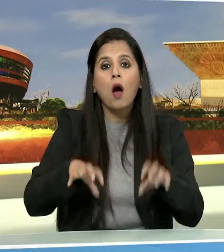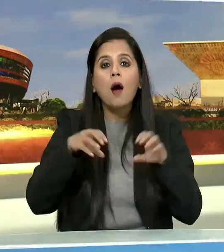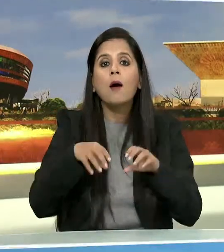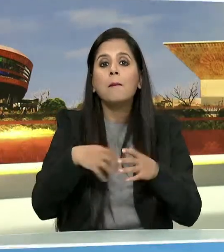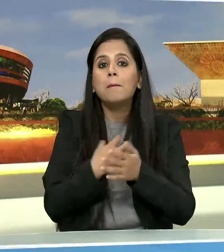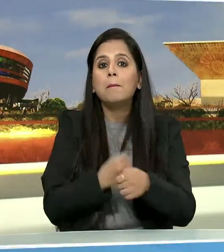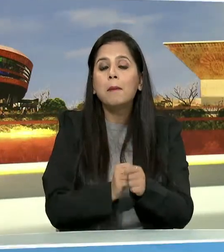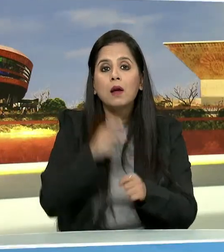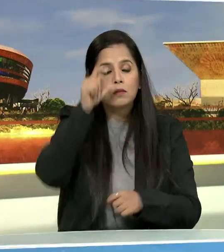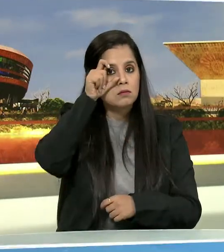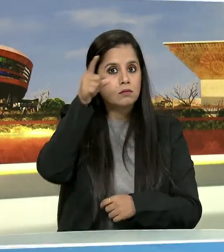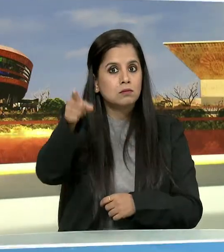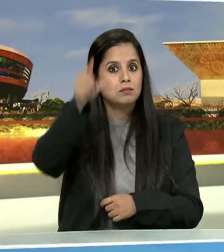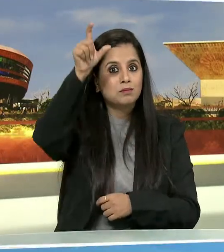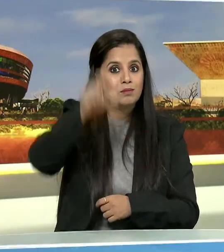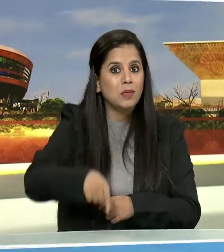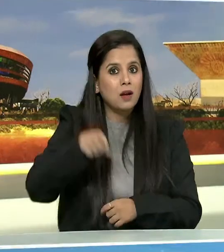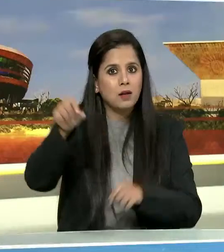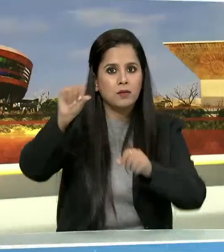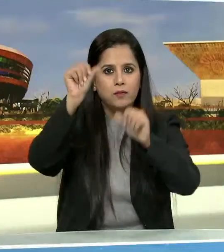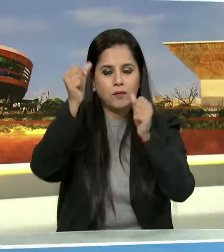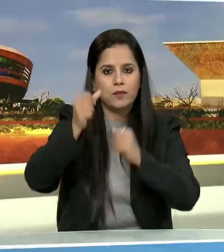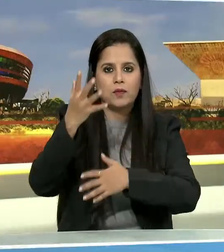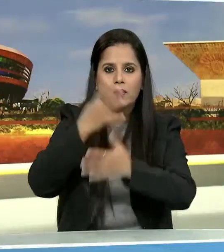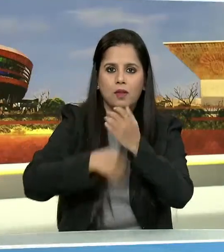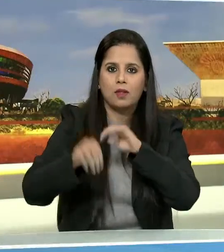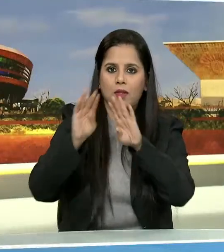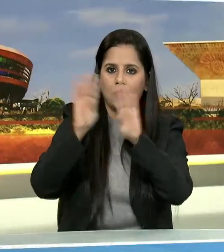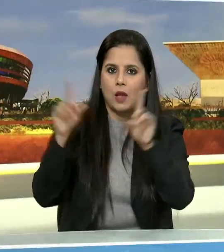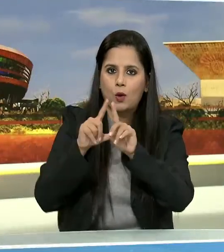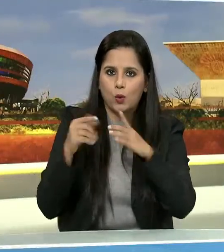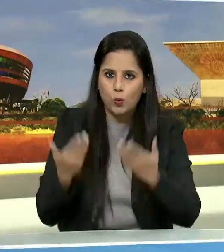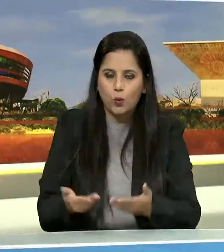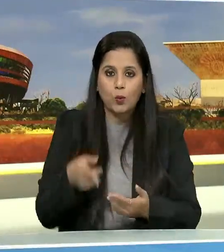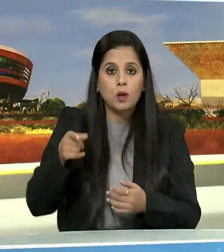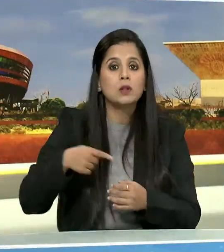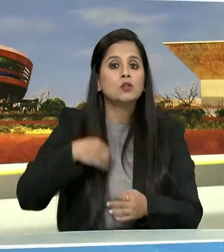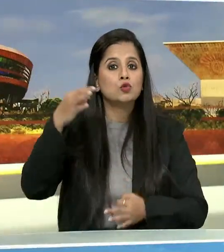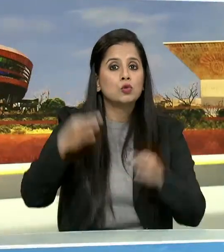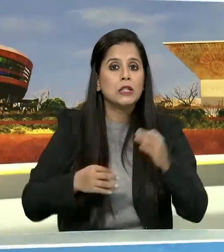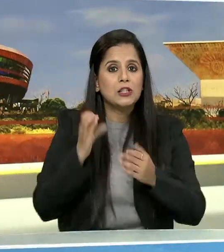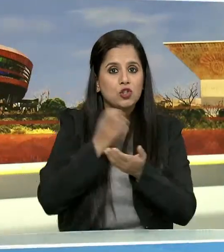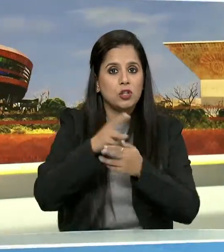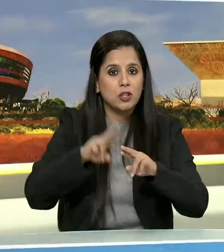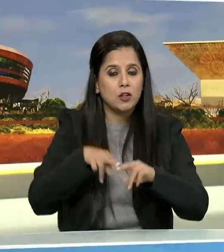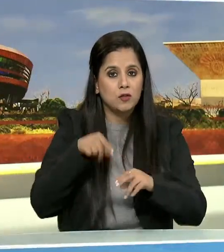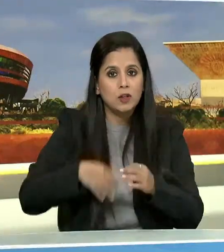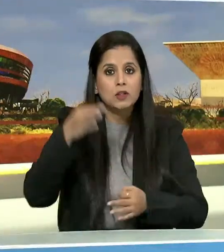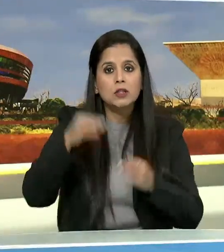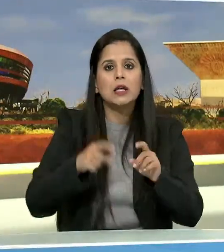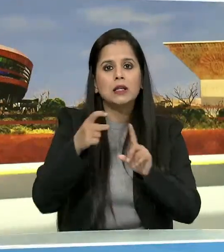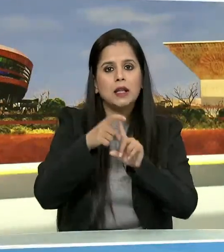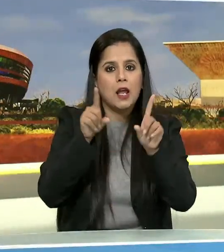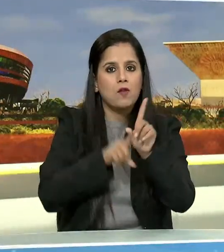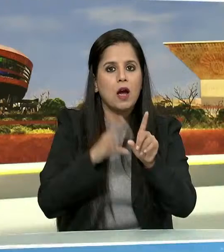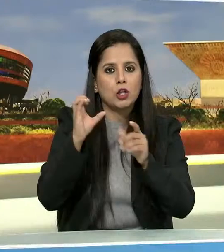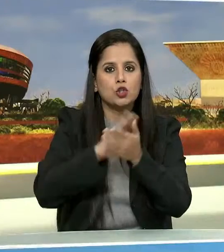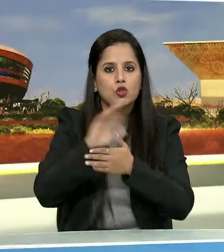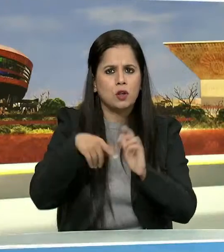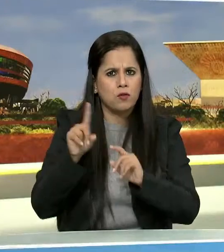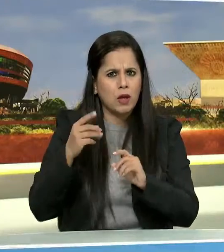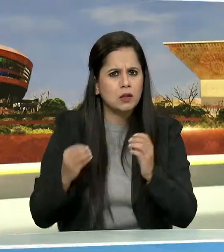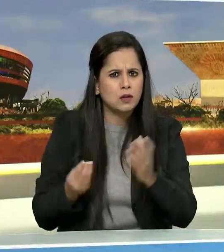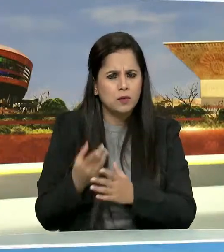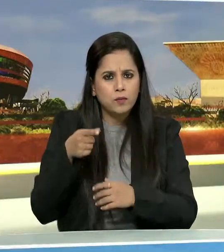डॉक्टर भीम राव अंबेटकर की प्रतिमा का अनावरन किया मुखिने अधीश जस्टिस डी वाई चंद्रचूड की पहल पर